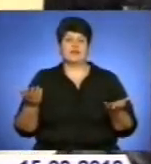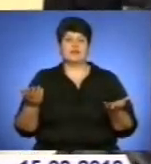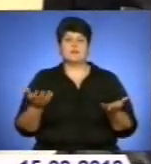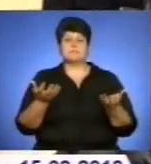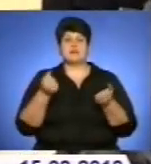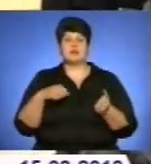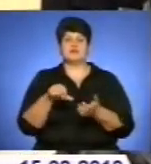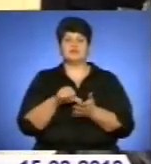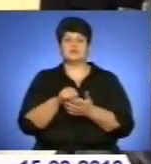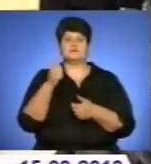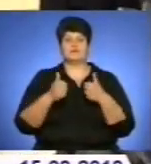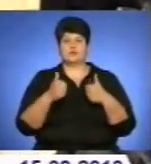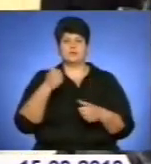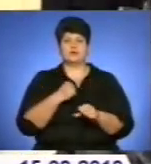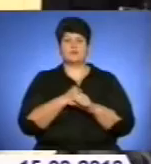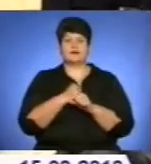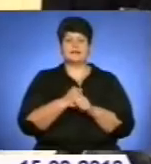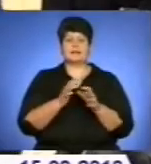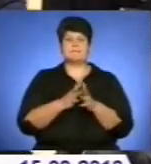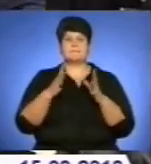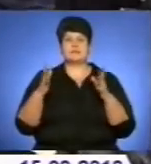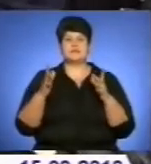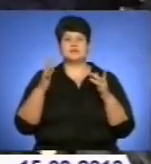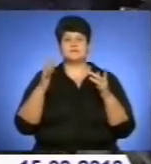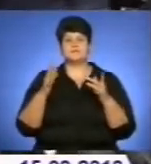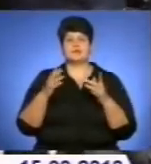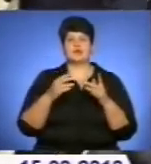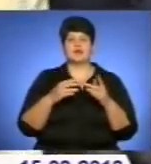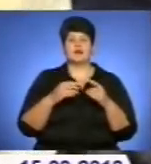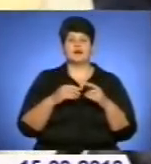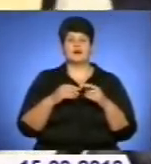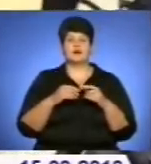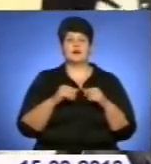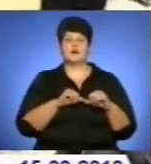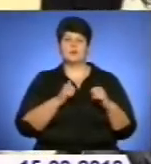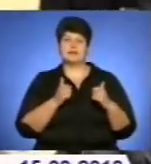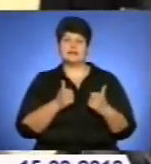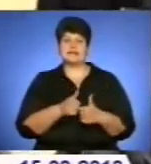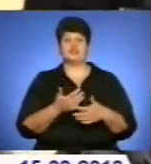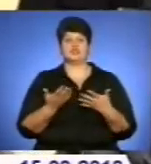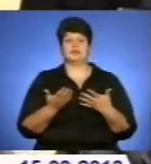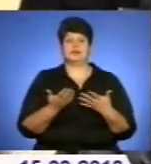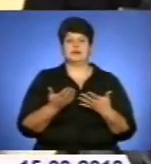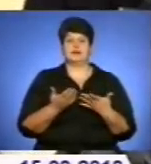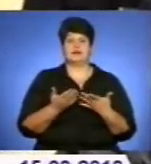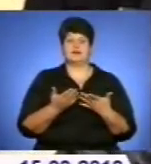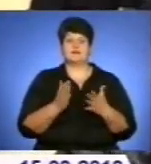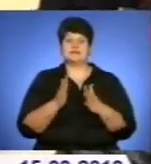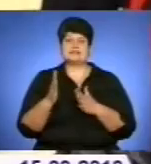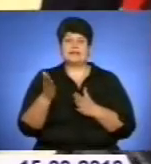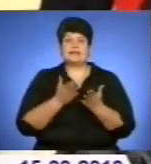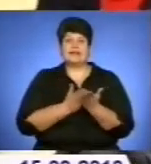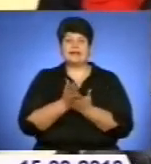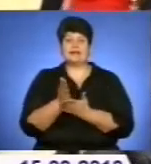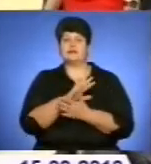не я, образ створювала стиліст-перукар Наталія Бабич. Але він мені дуже близький, тому, не